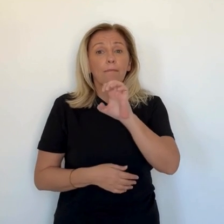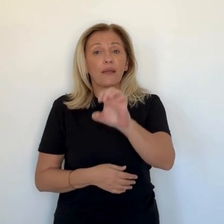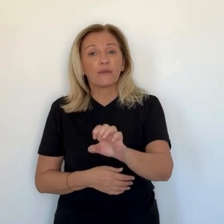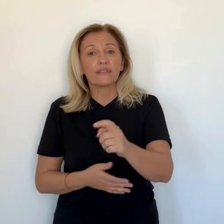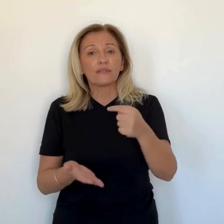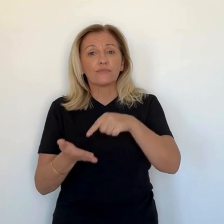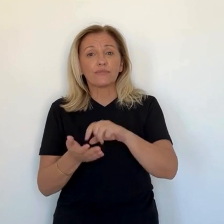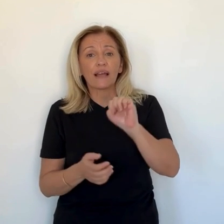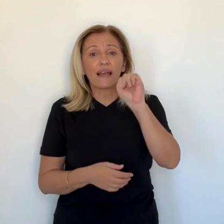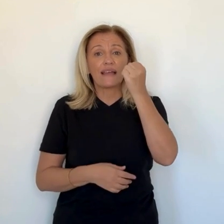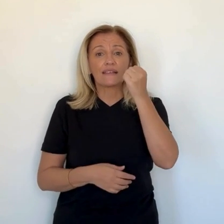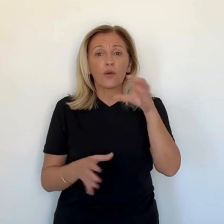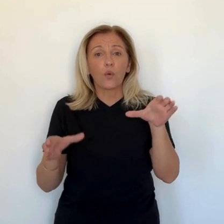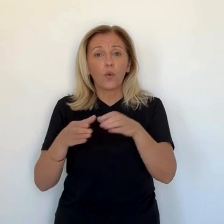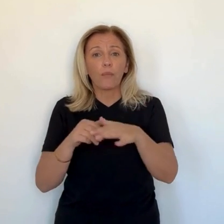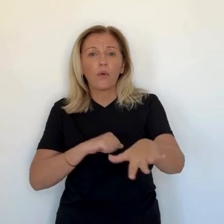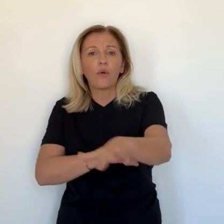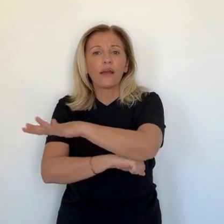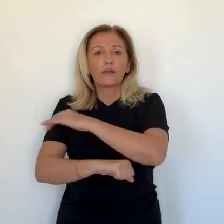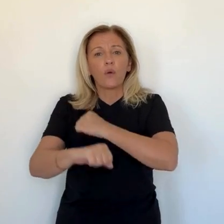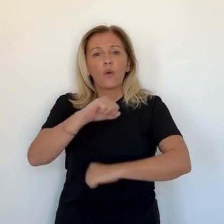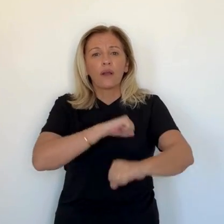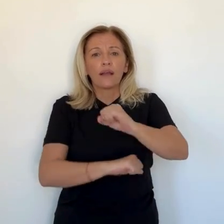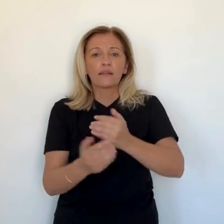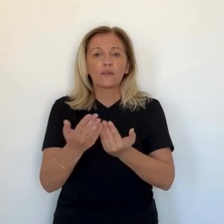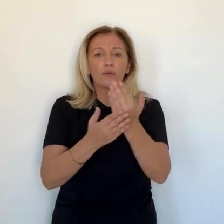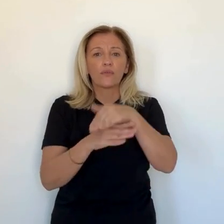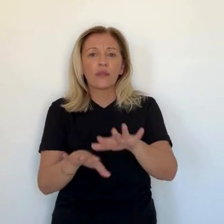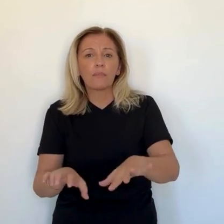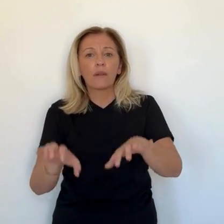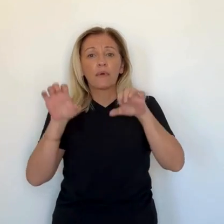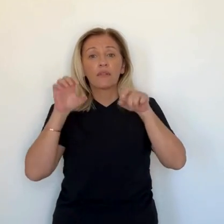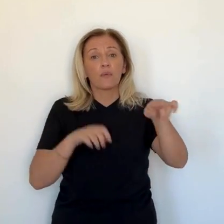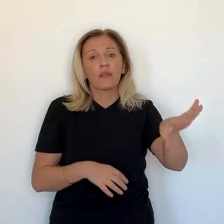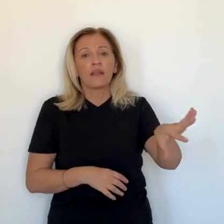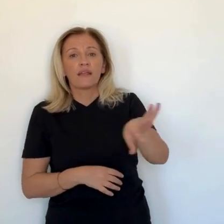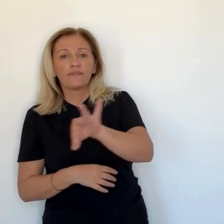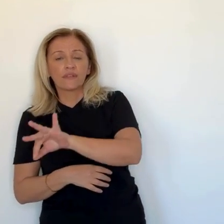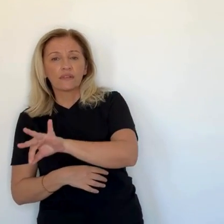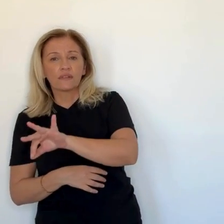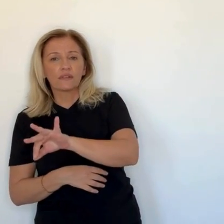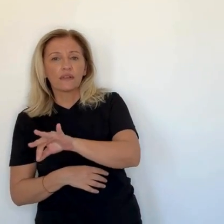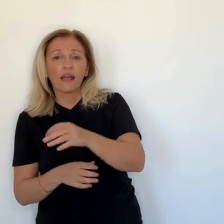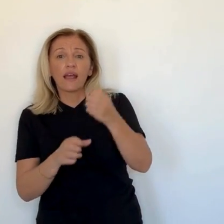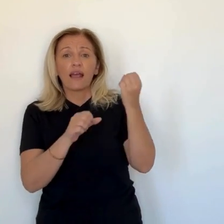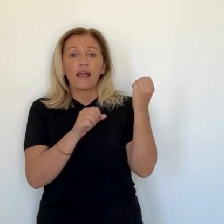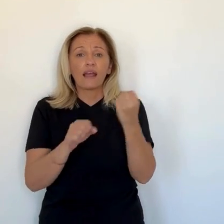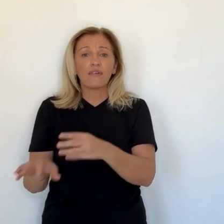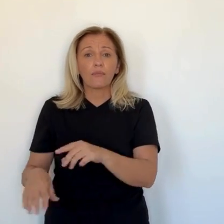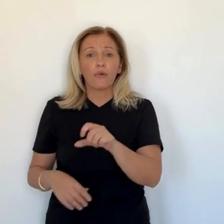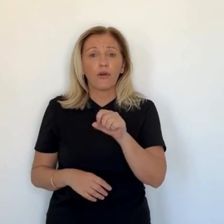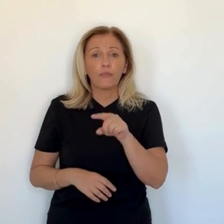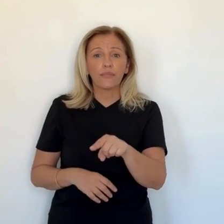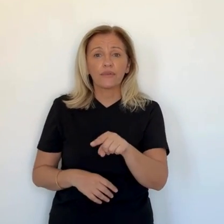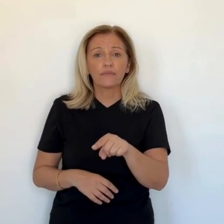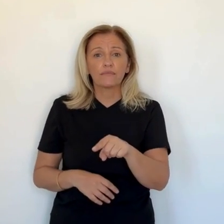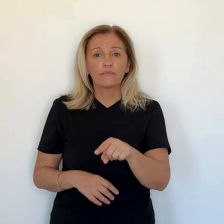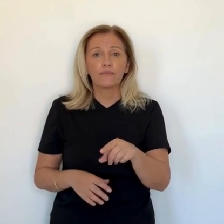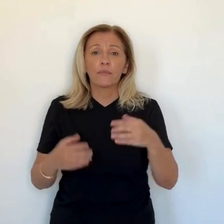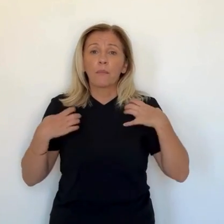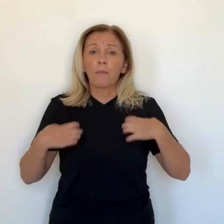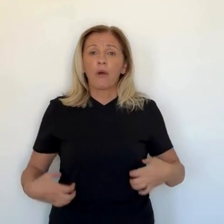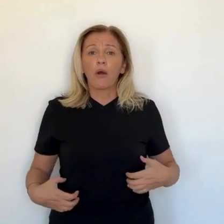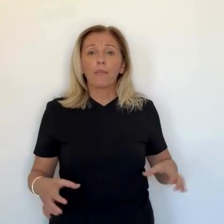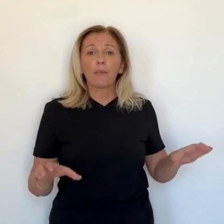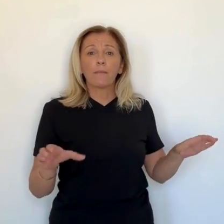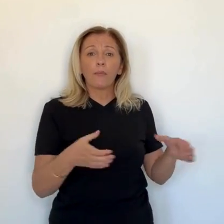il mentionnera ce qui se passe ici en Corse et donnera l'intention de son gouvernement à la matière. Horizon organise ses